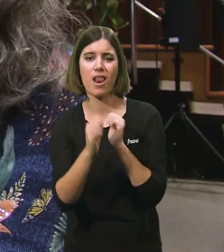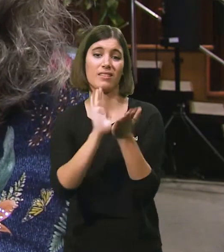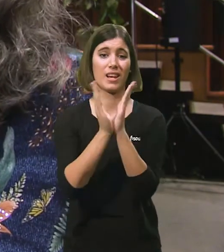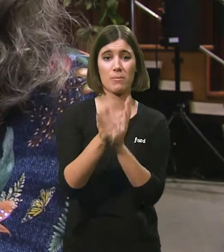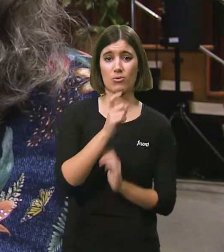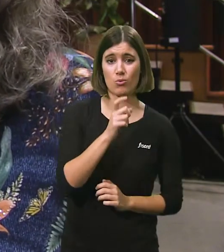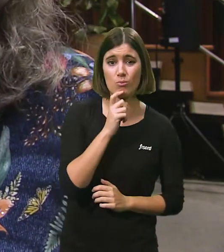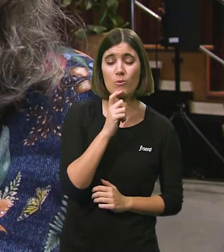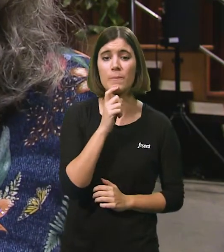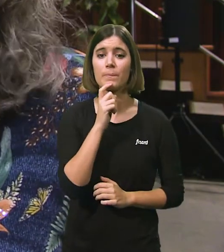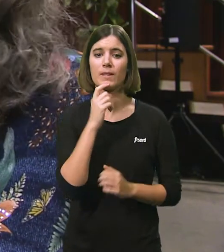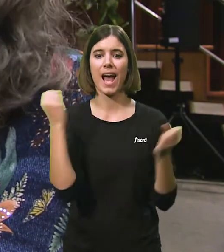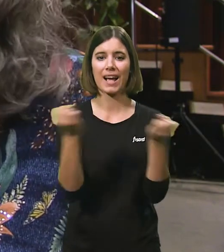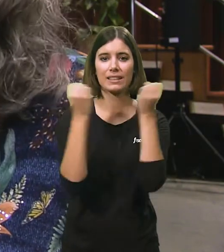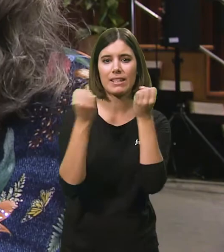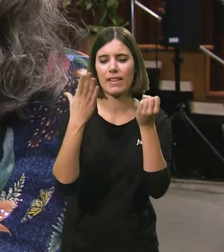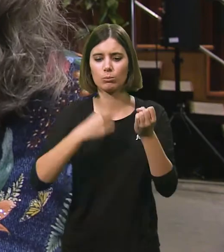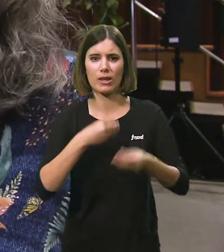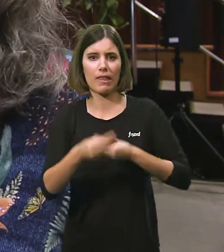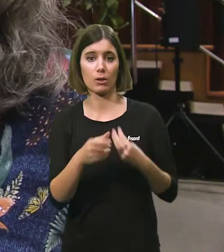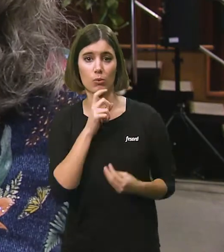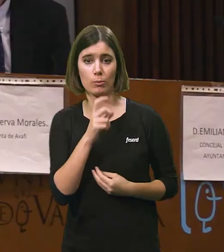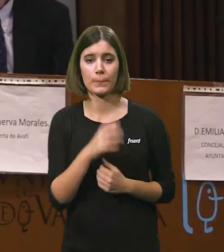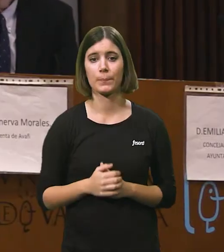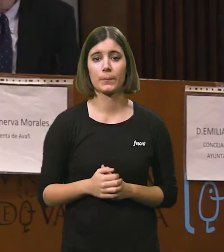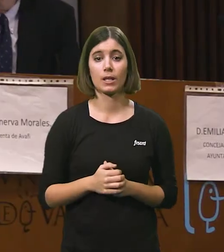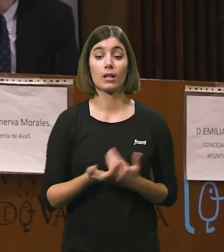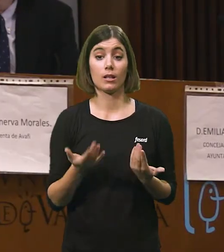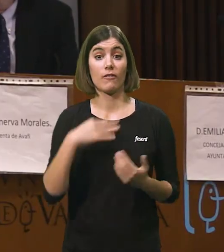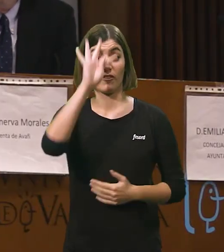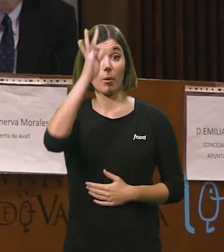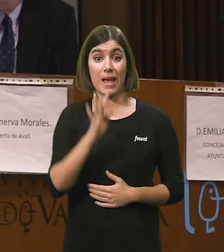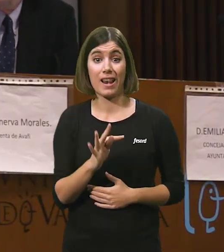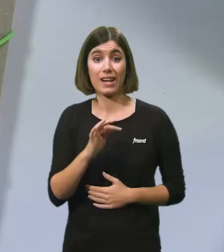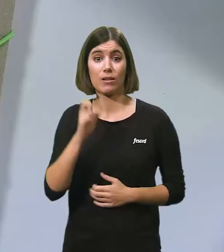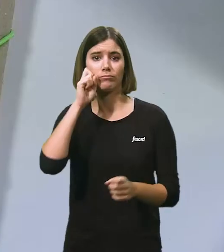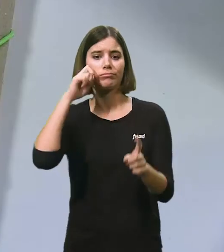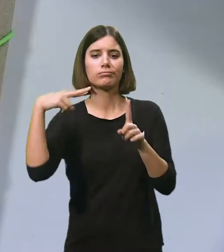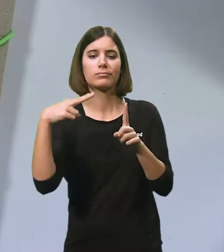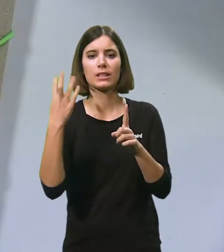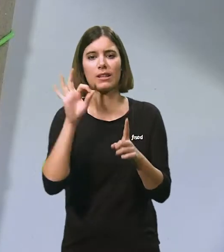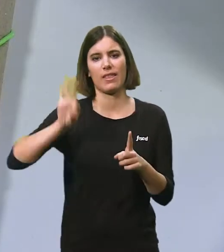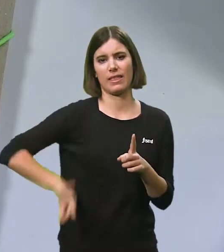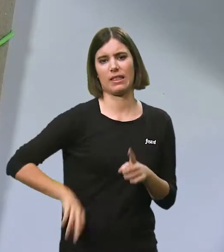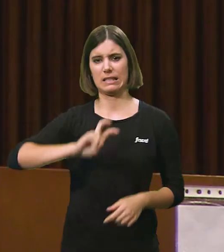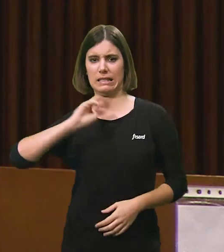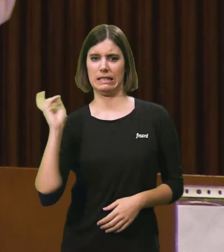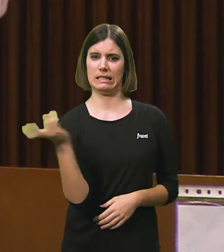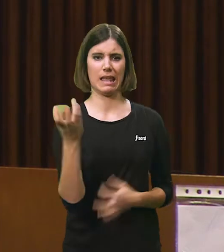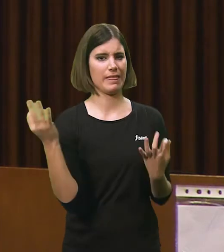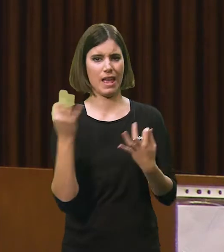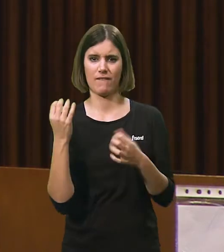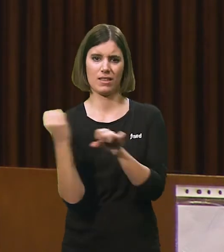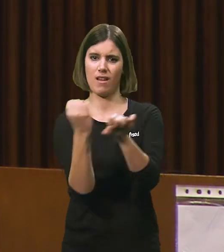més adecuats hi què tipus de terapies, què actividades deben de fer. El abordatge de la fibromialgia és